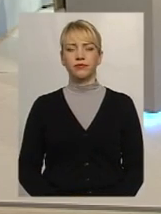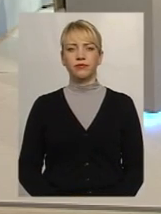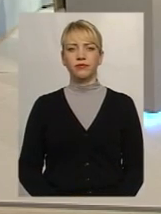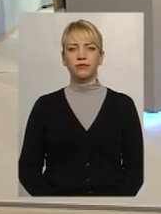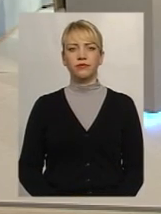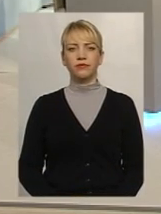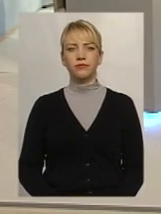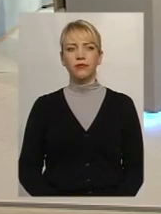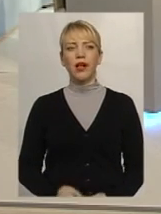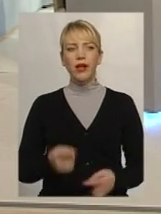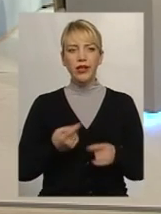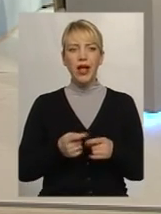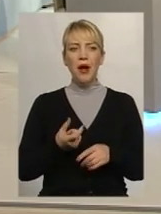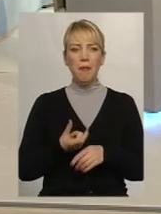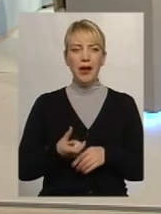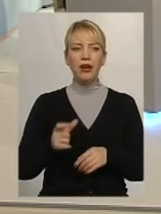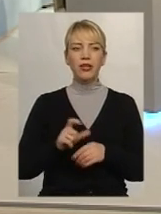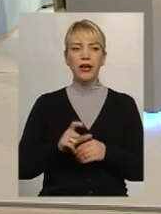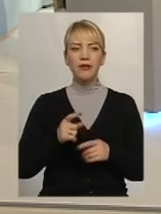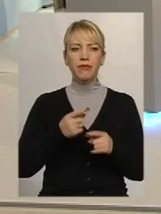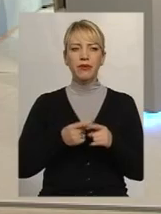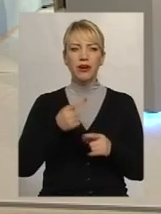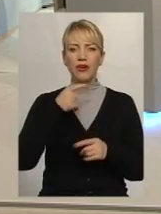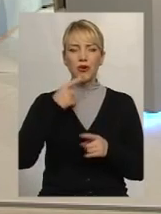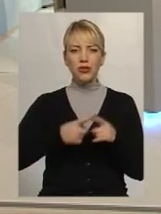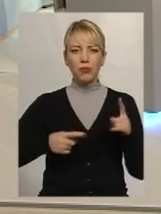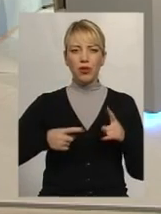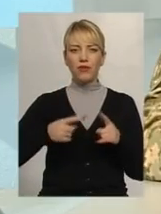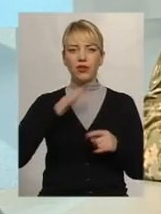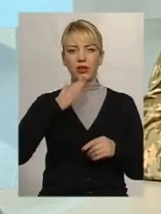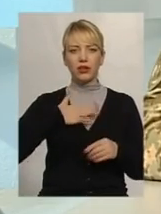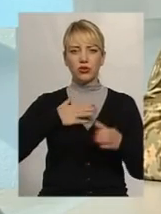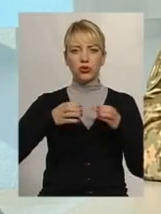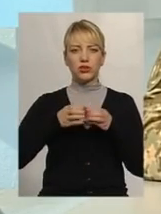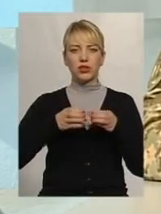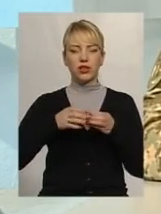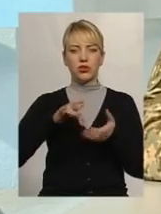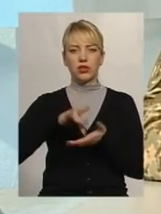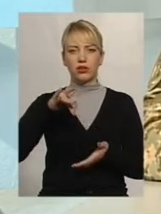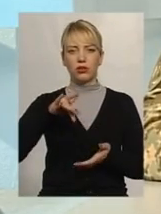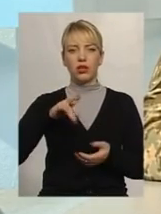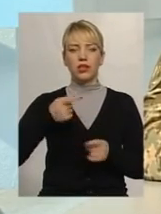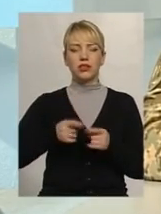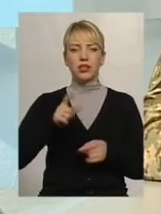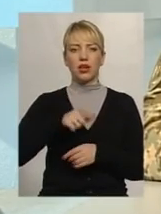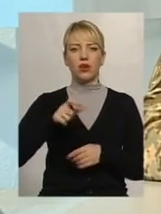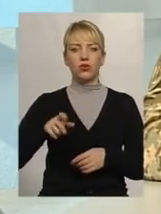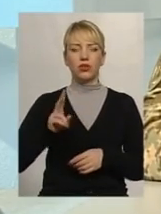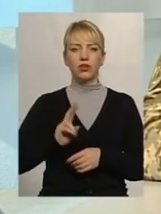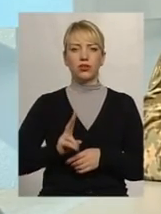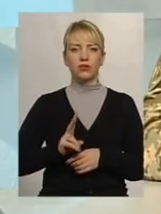Це більшість, я так розумію. Це більшість особового складу центру. Це люди, які